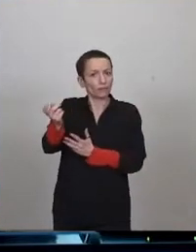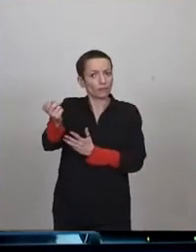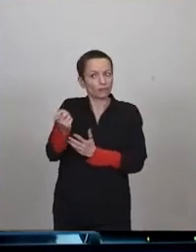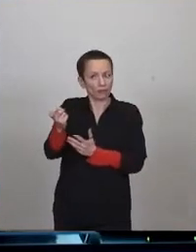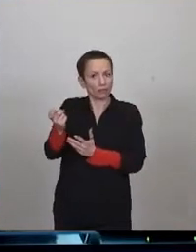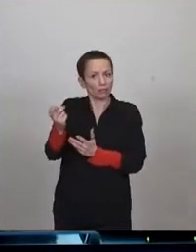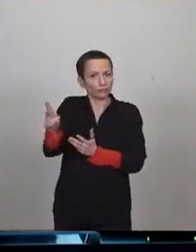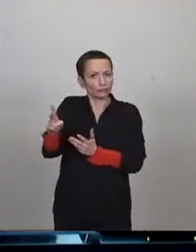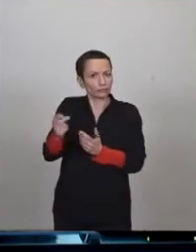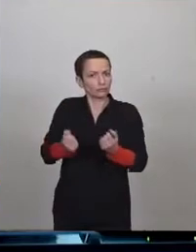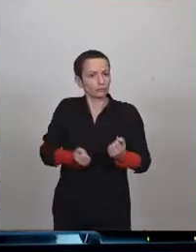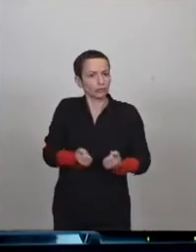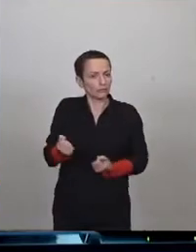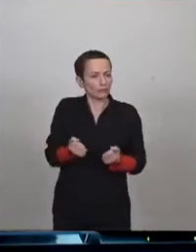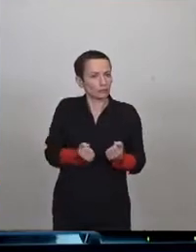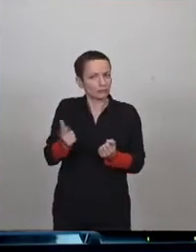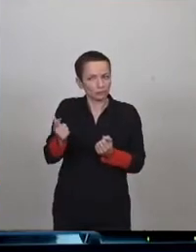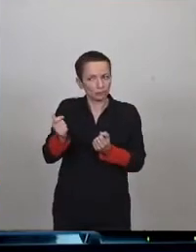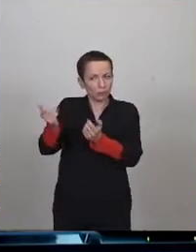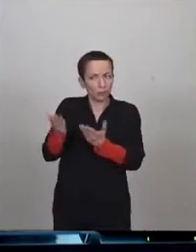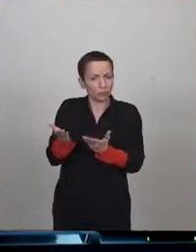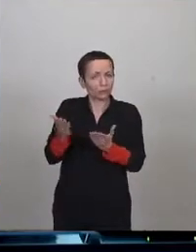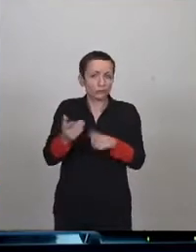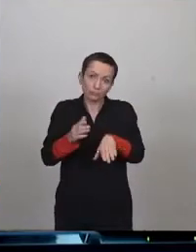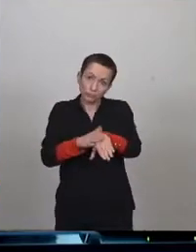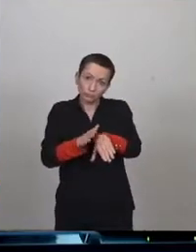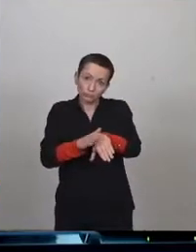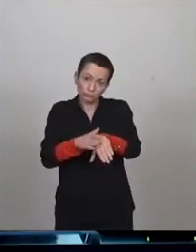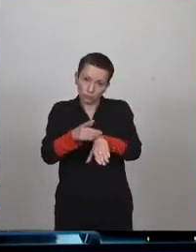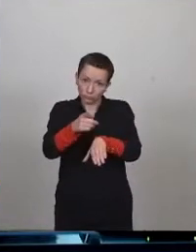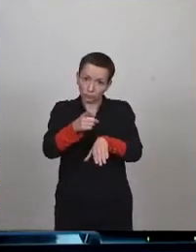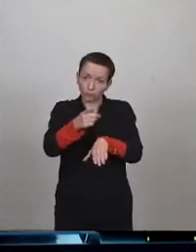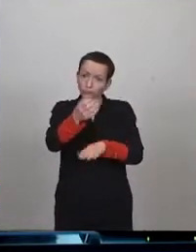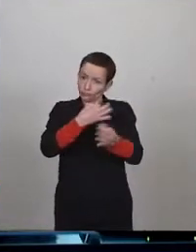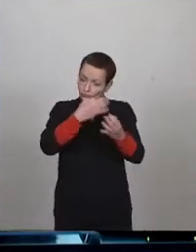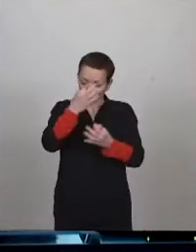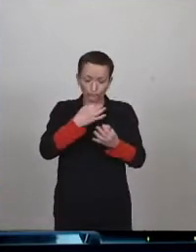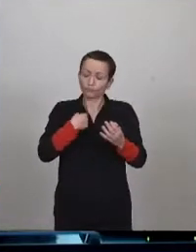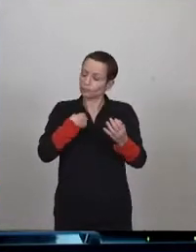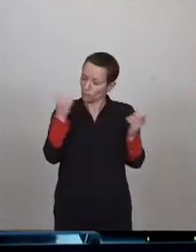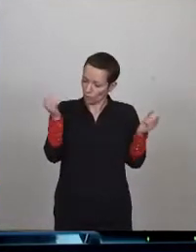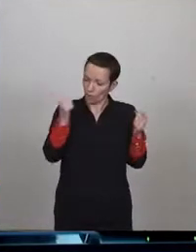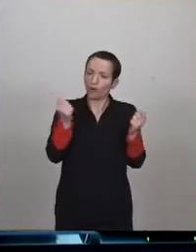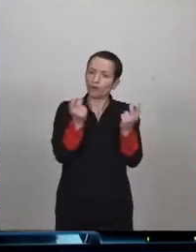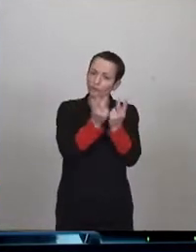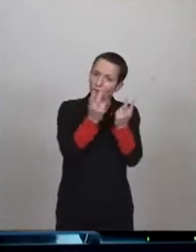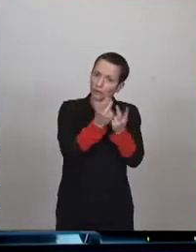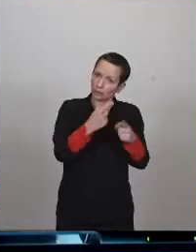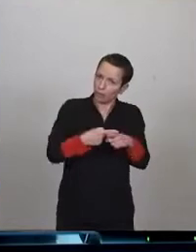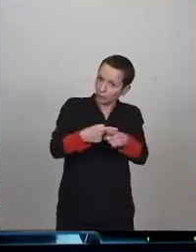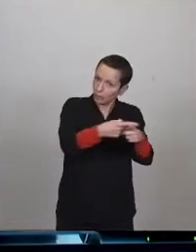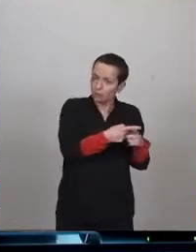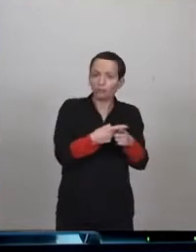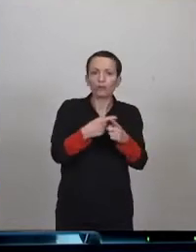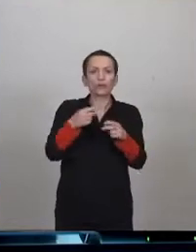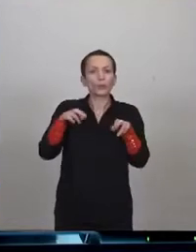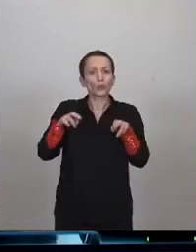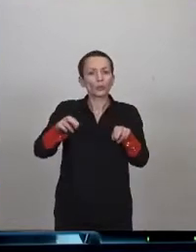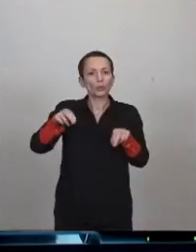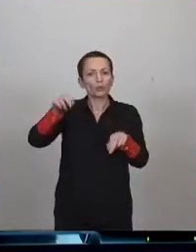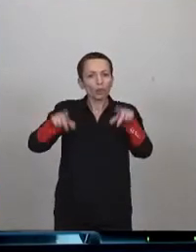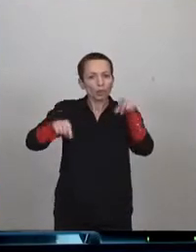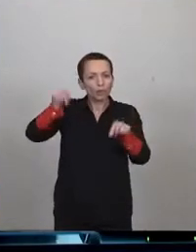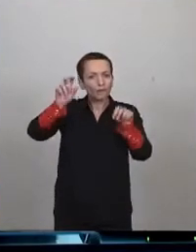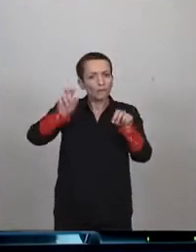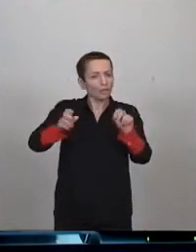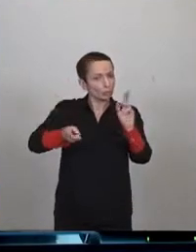avec les services et je rappelle que de ce point de vue-là, vous avez dit beaucoup de choses que nous partageons, jardins partagés notamment, végétalisation de rue. Moi, je me